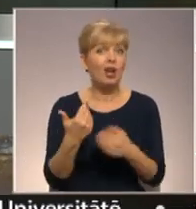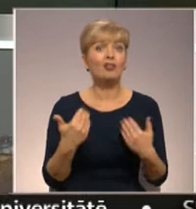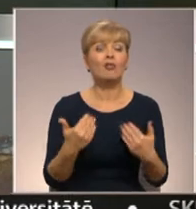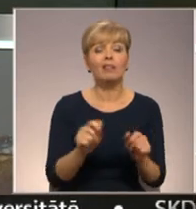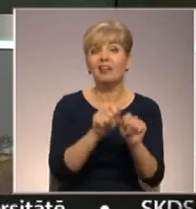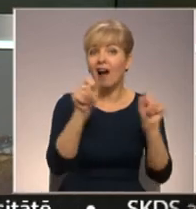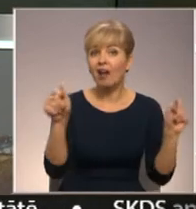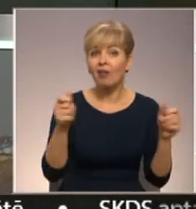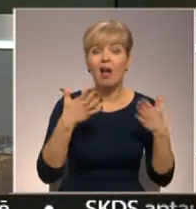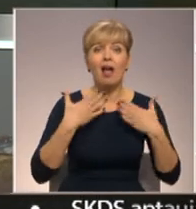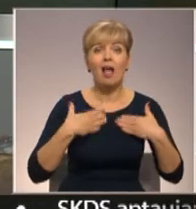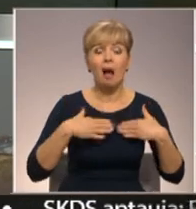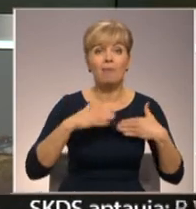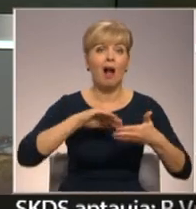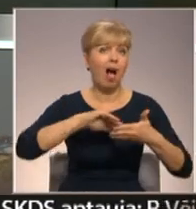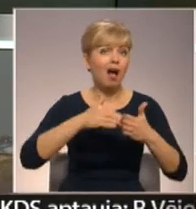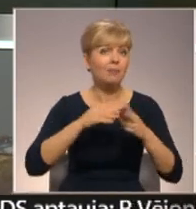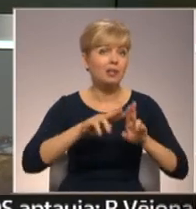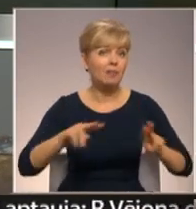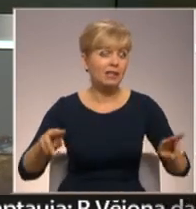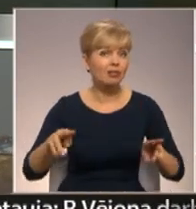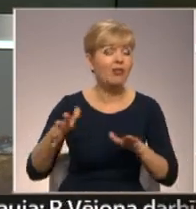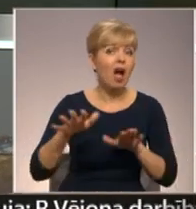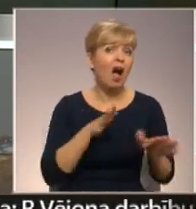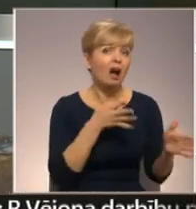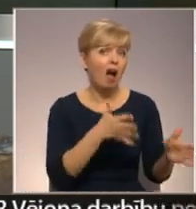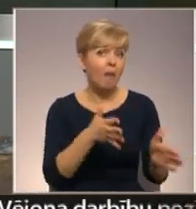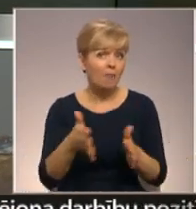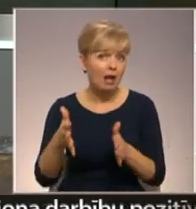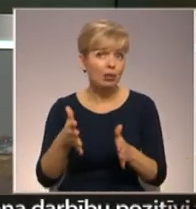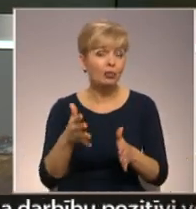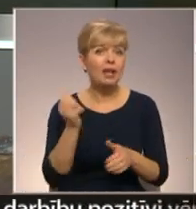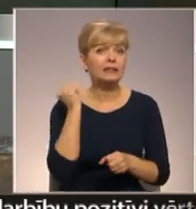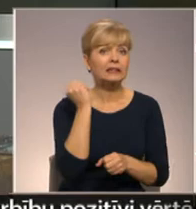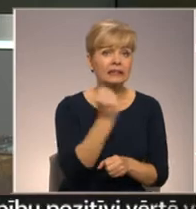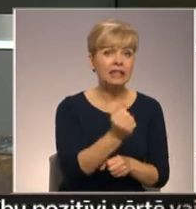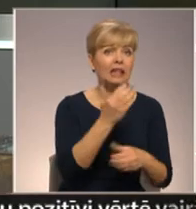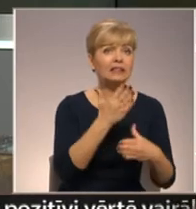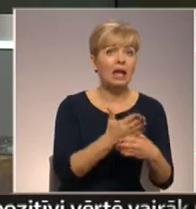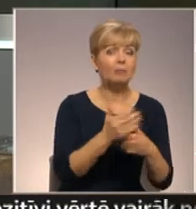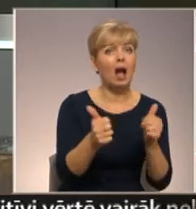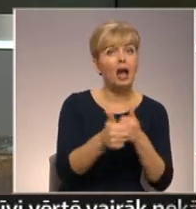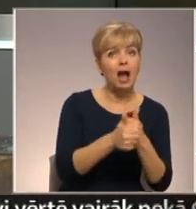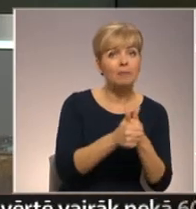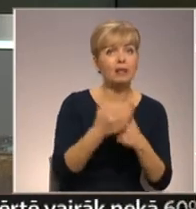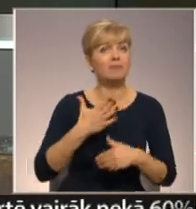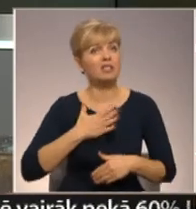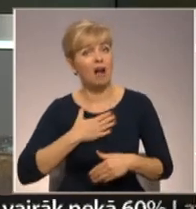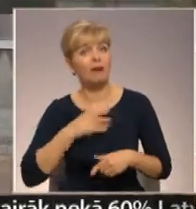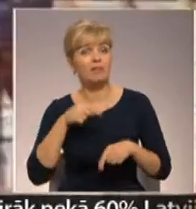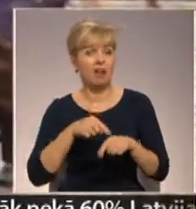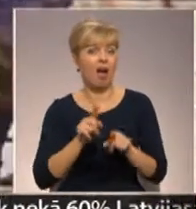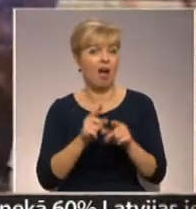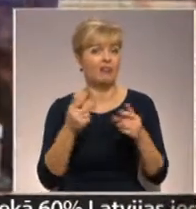labklājības ministrijas kampaņu, sitiens starp kaimiņiem un savējiem, skar arī tevi, norādīja eksperti. Diemžēl lielu daļu